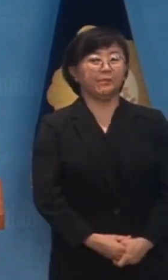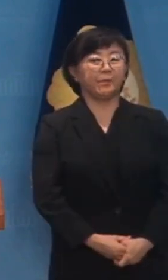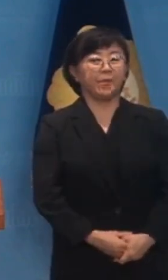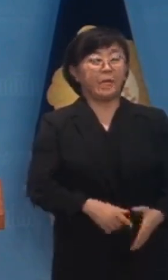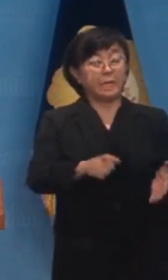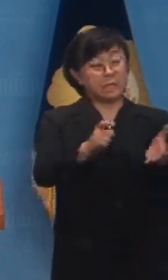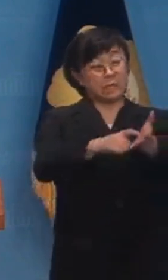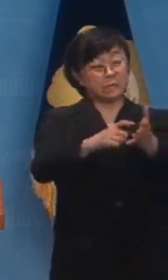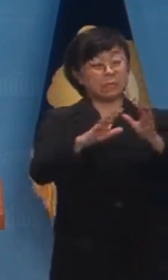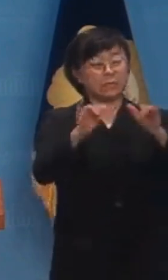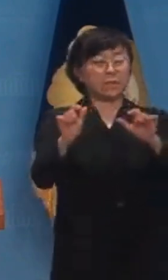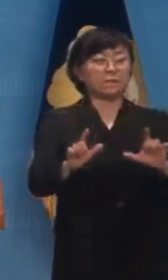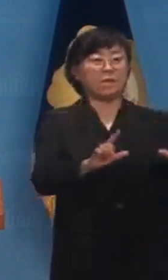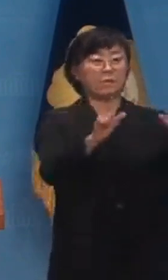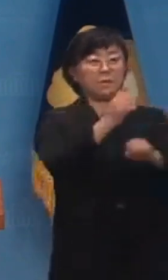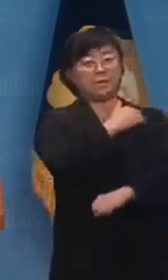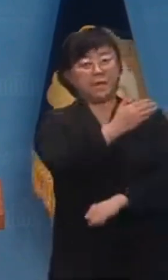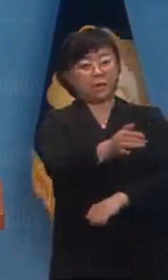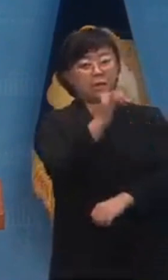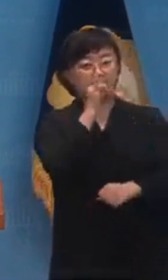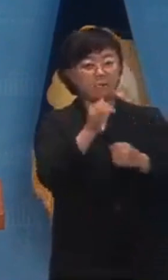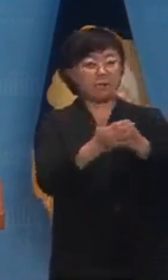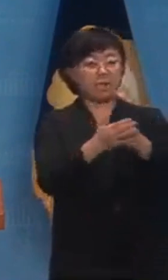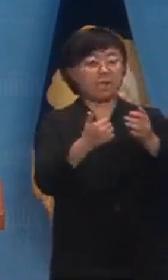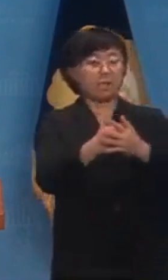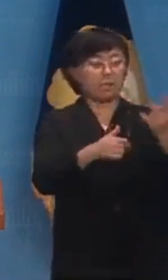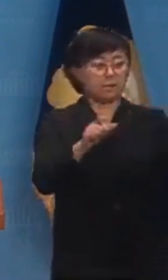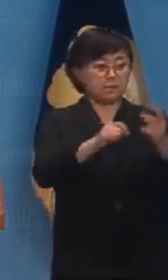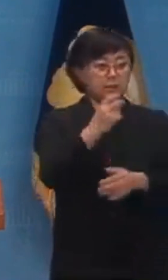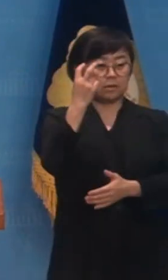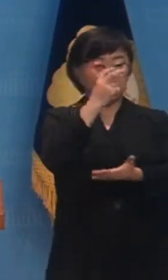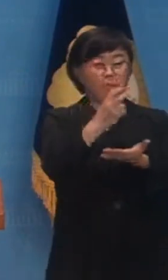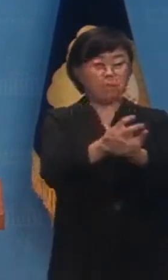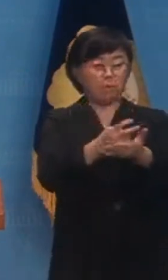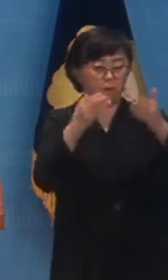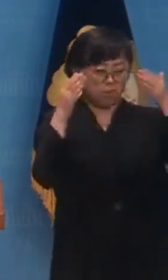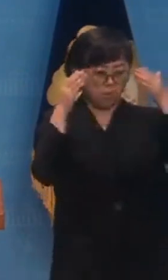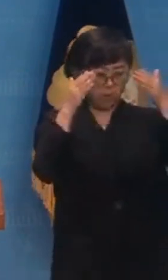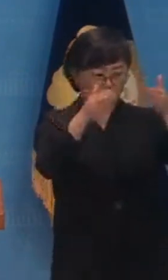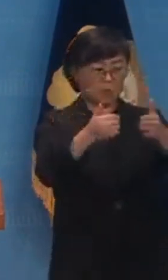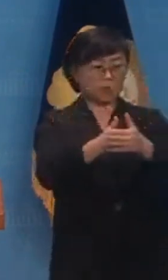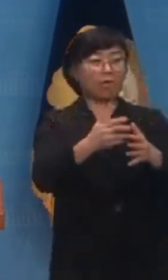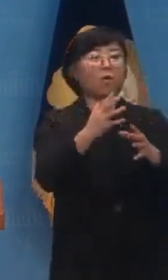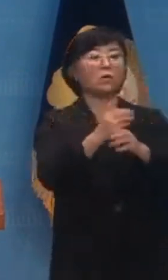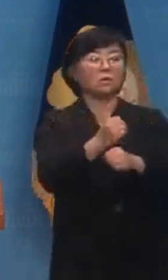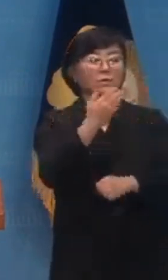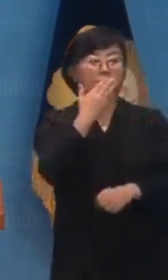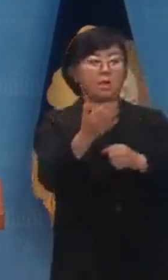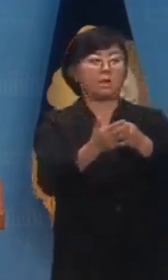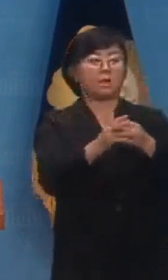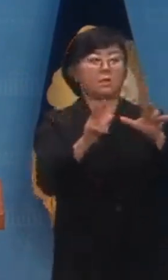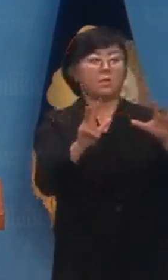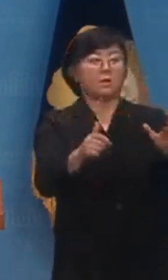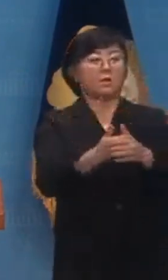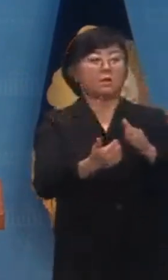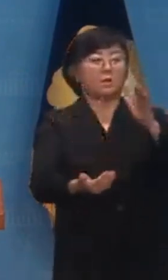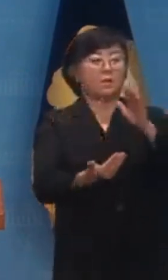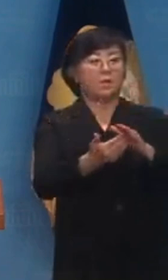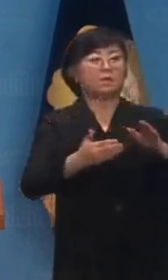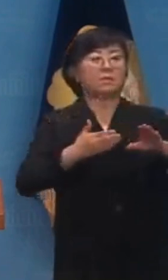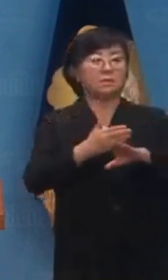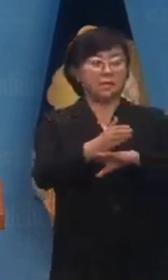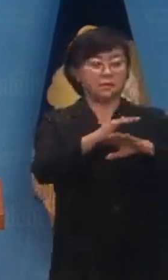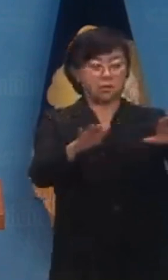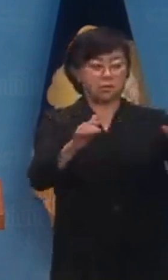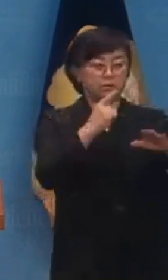시급한 민생 현황마저 내팽개치고서 쌍특검법에 올인할 때는 언제더니 이제 와서는 최대한 늦게